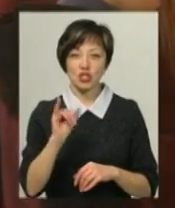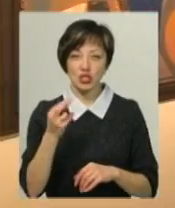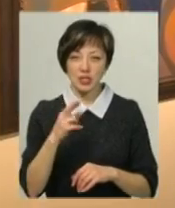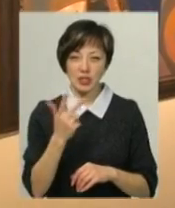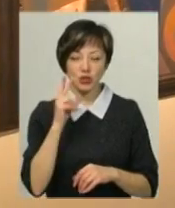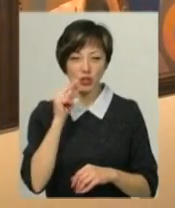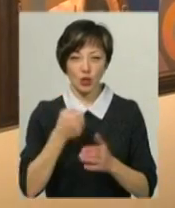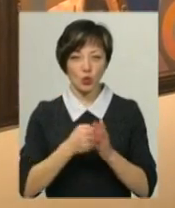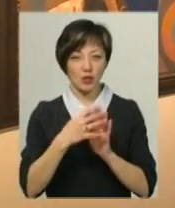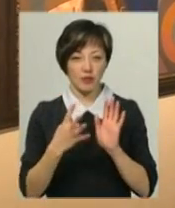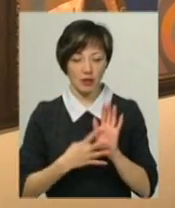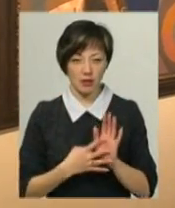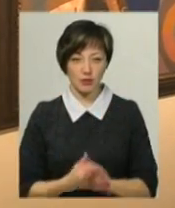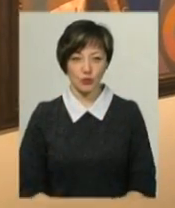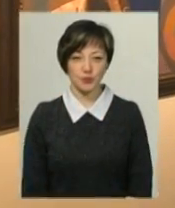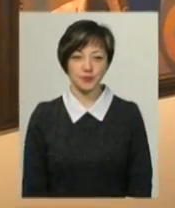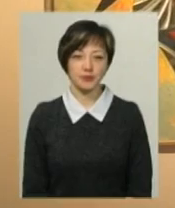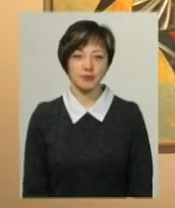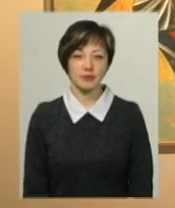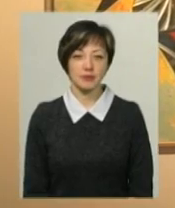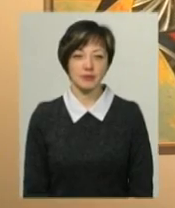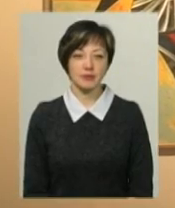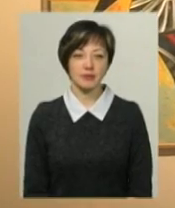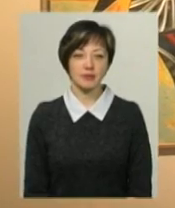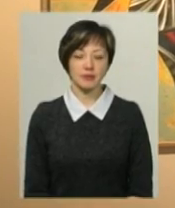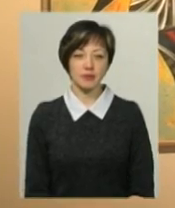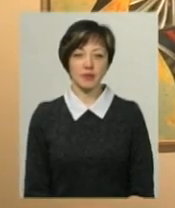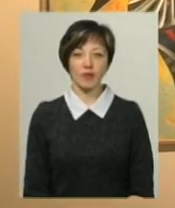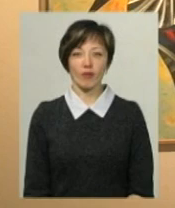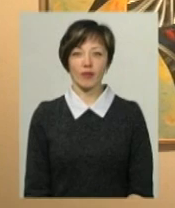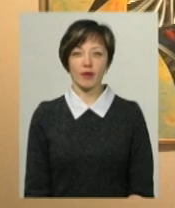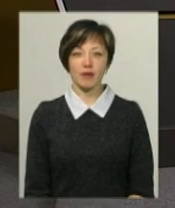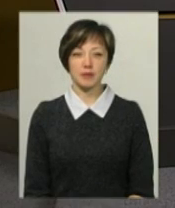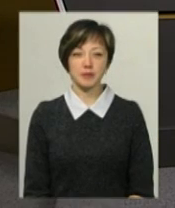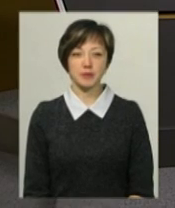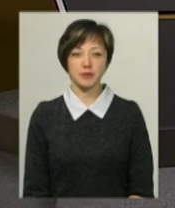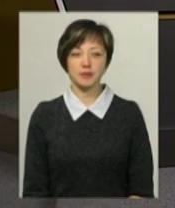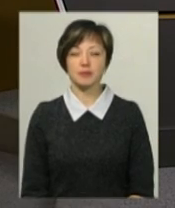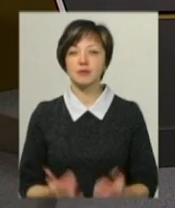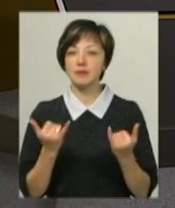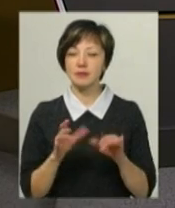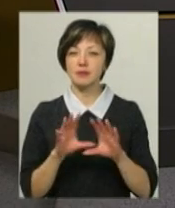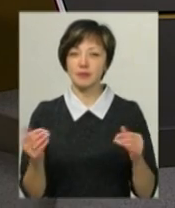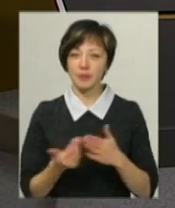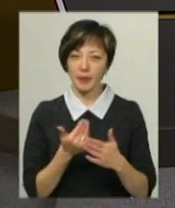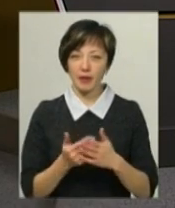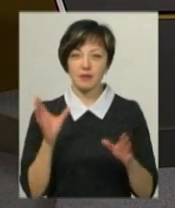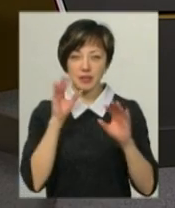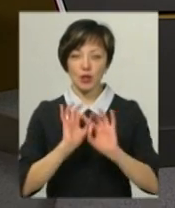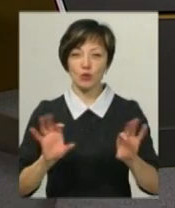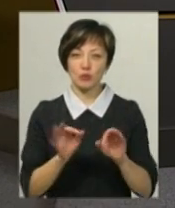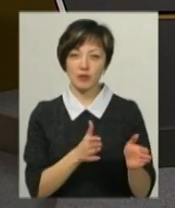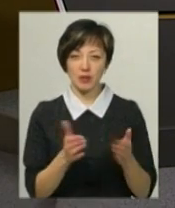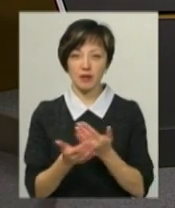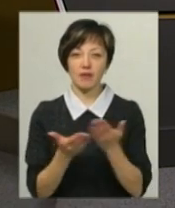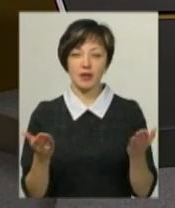-го числа до 19-го. Тетяна Ворожцова, Іван Мовчан, Новини, Поділля, Центр. Наразі це усі новини, які ми встигли для вас